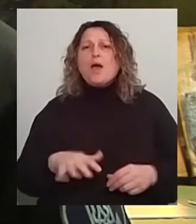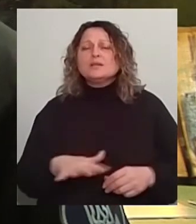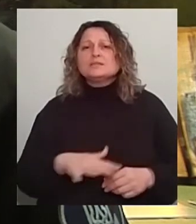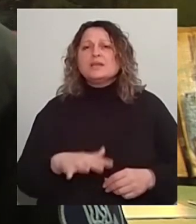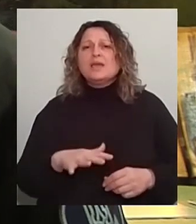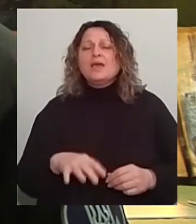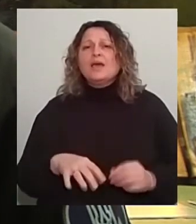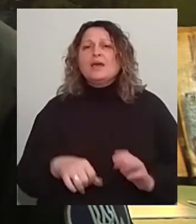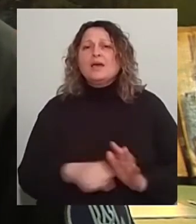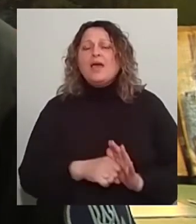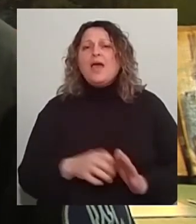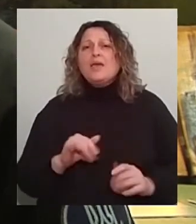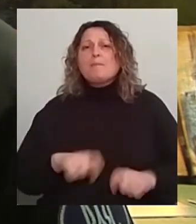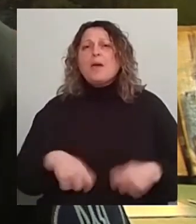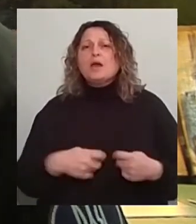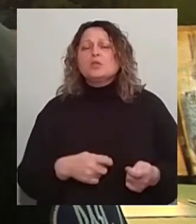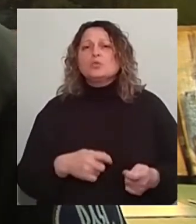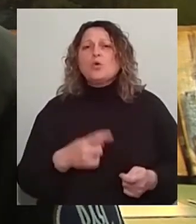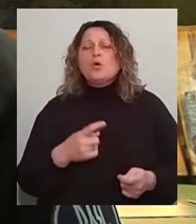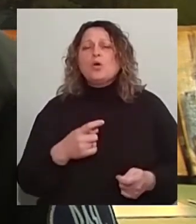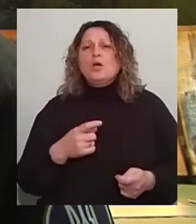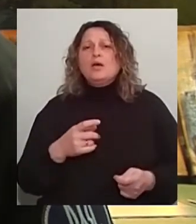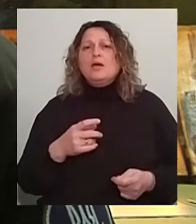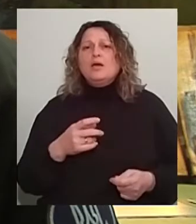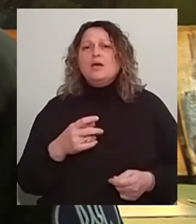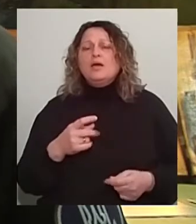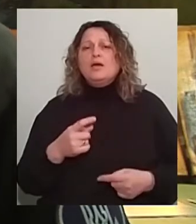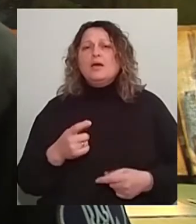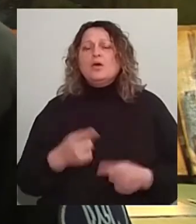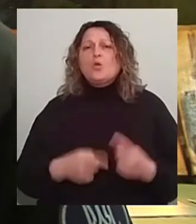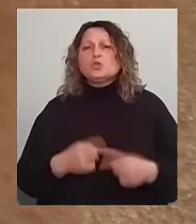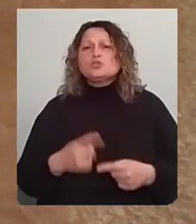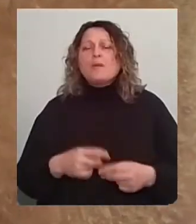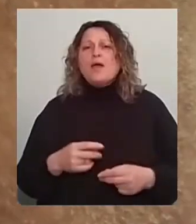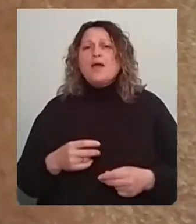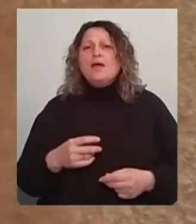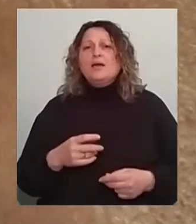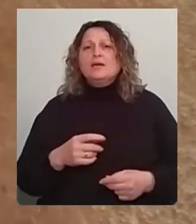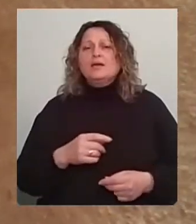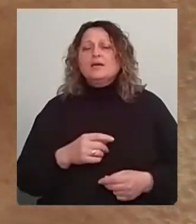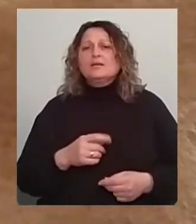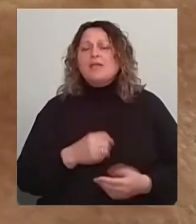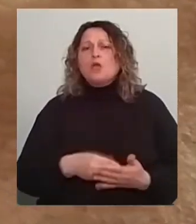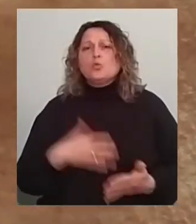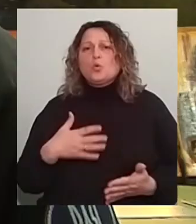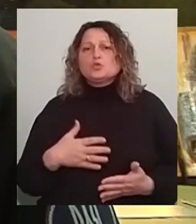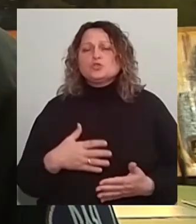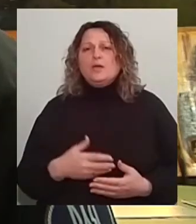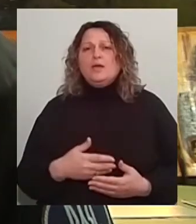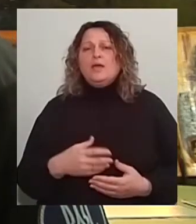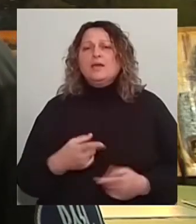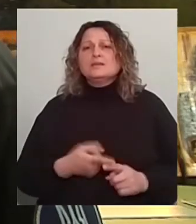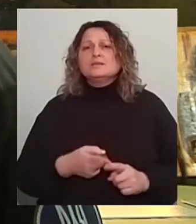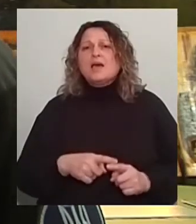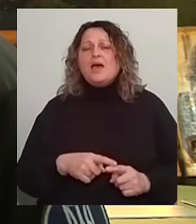рідними. Як одне із найнадорожчих, що в них залишилося від їх загиблих синів, дочок. А зараз була цільова аудиторія для